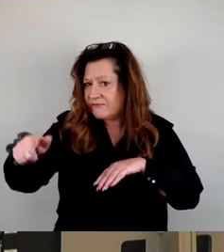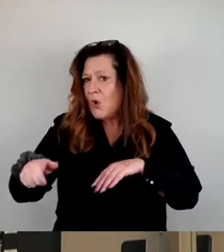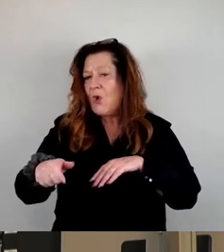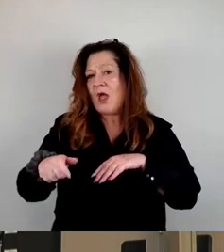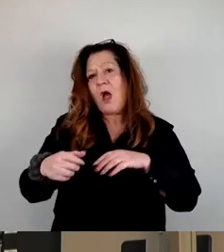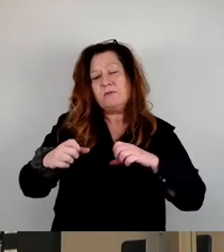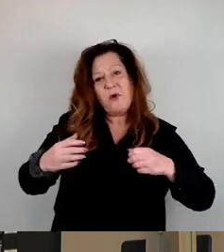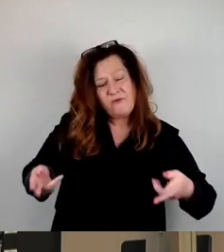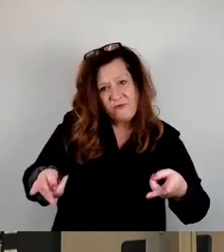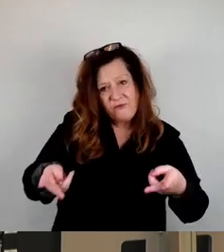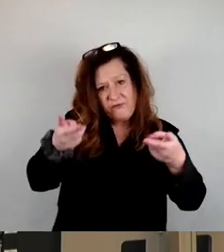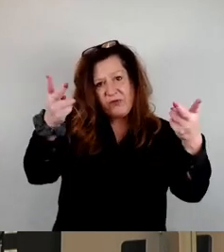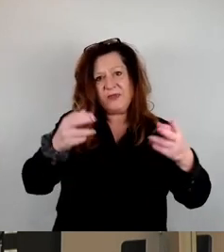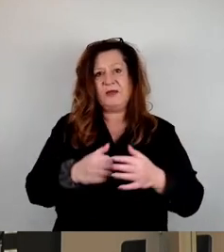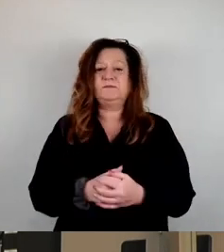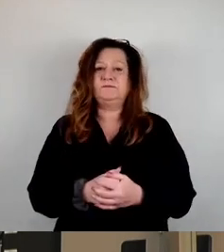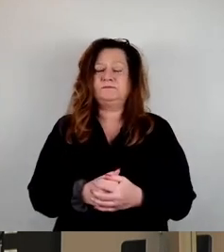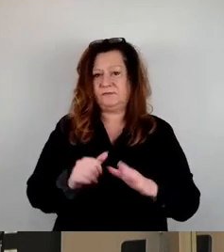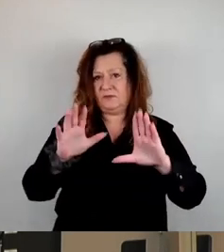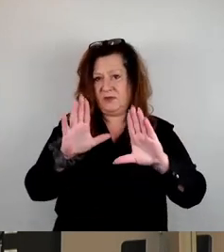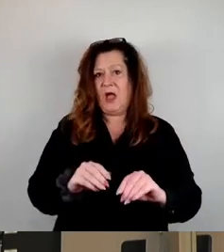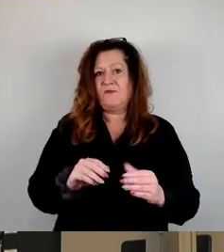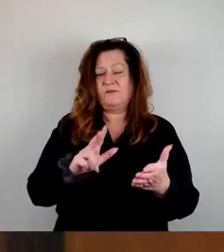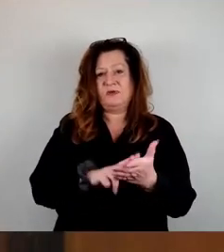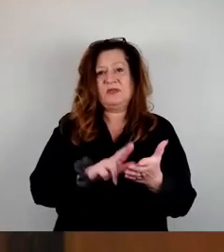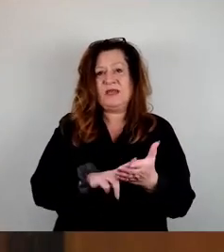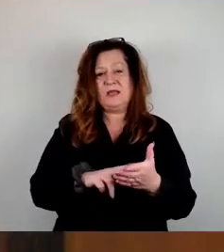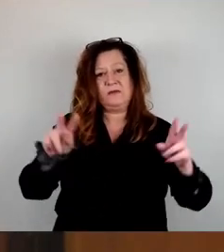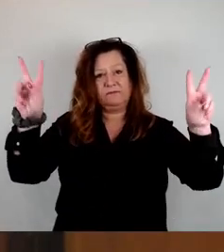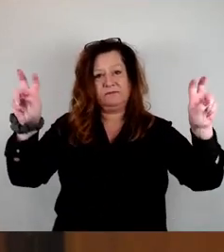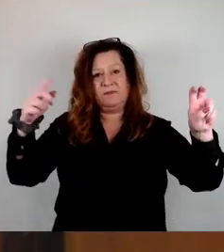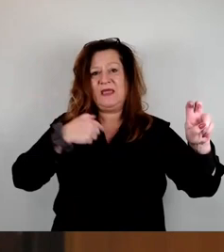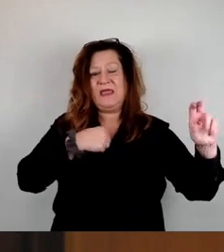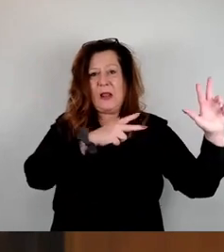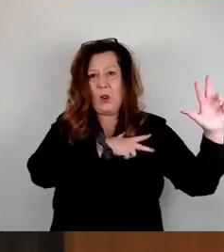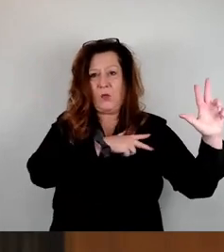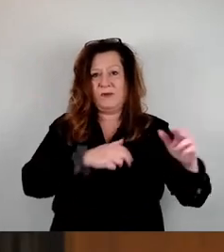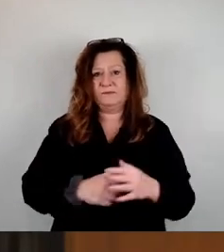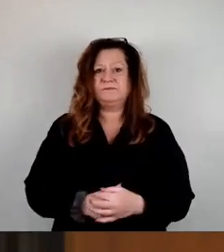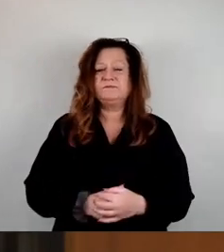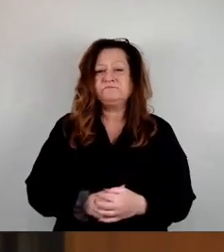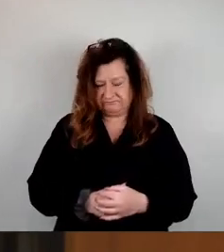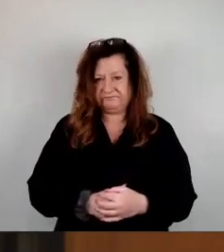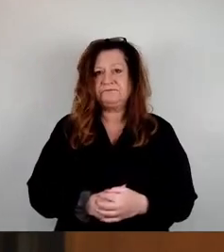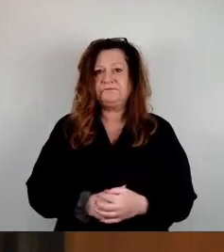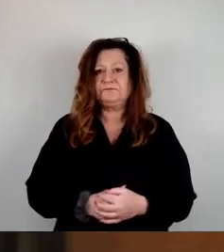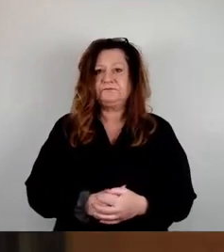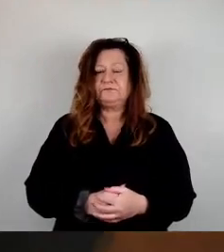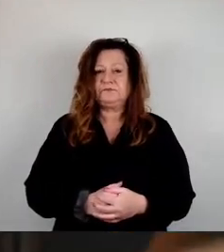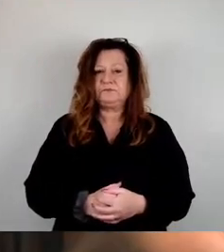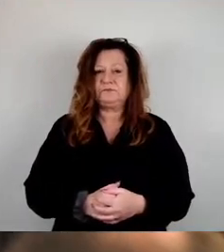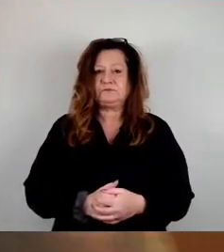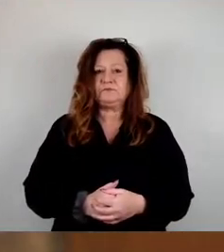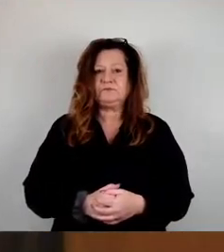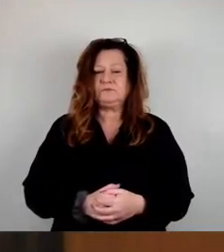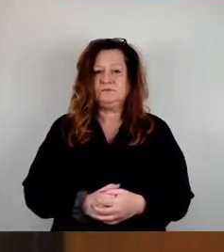Und Sie dürfen das bestätigen mit Ich gelobe es. Ich gelobe es. So, dann hören wir das mit